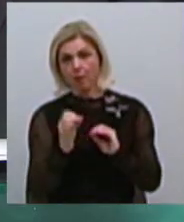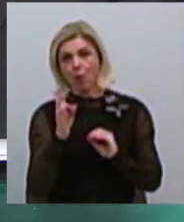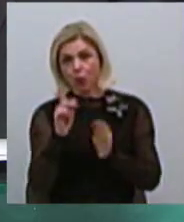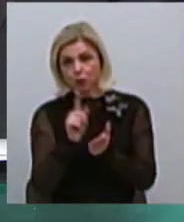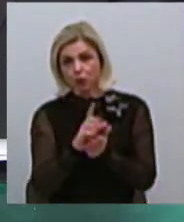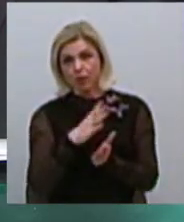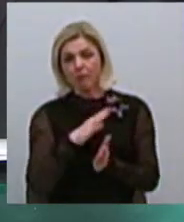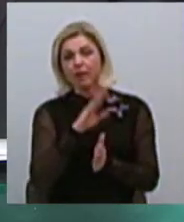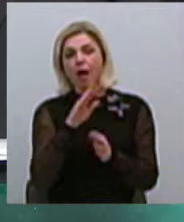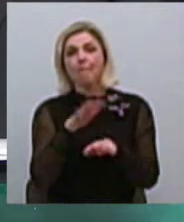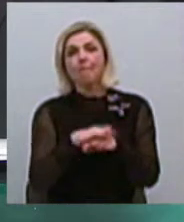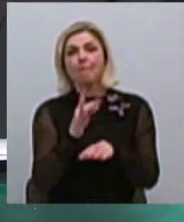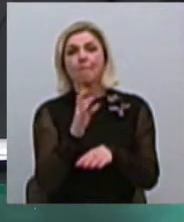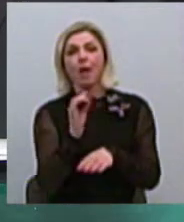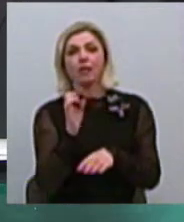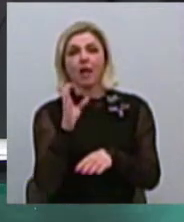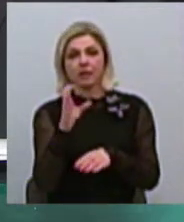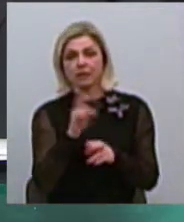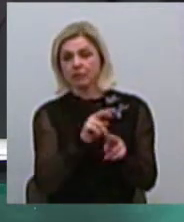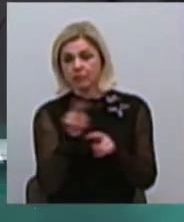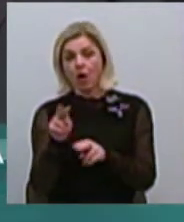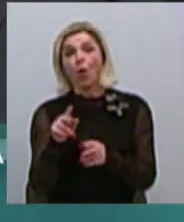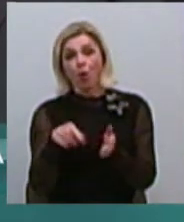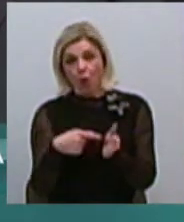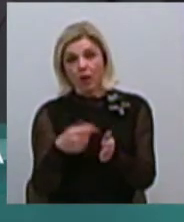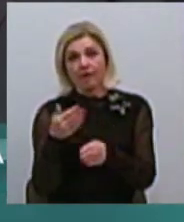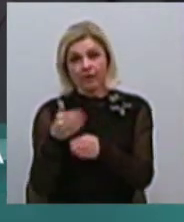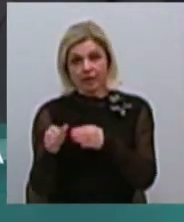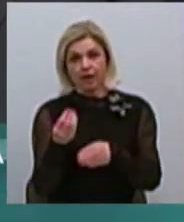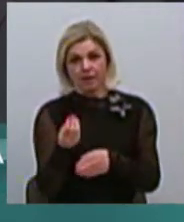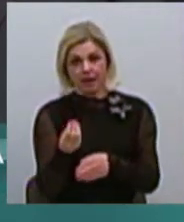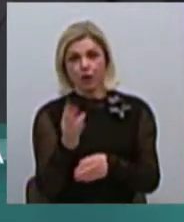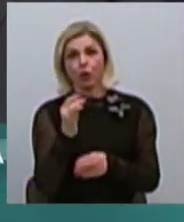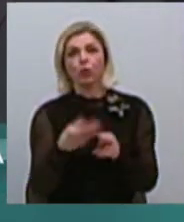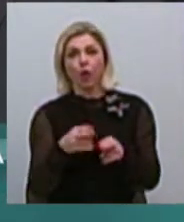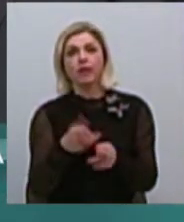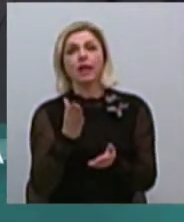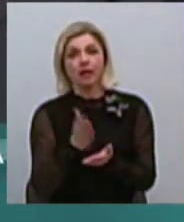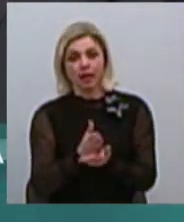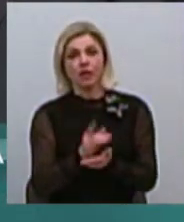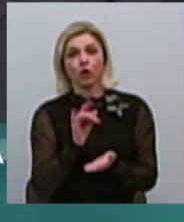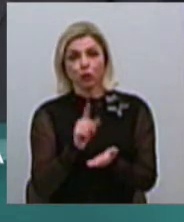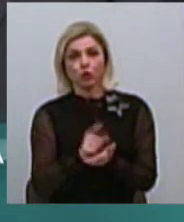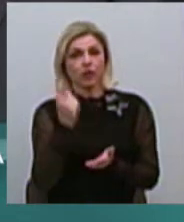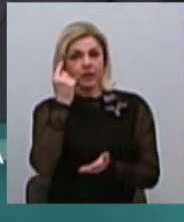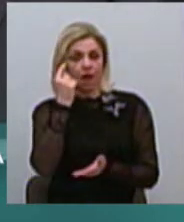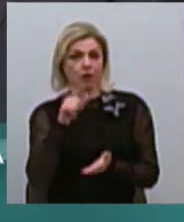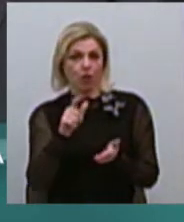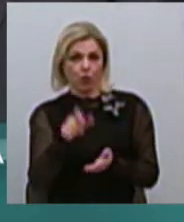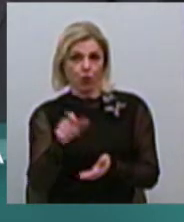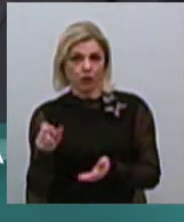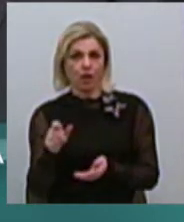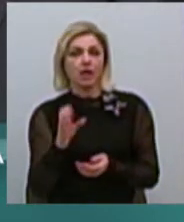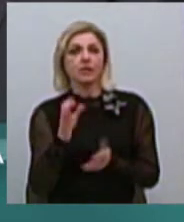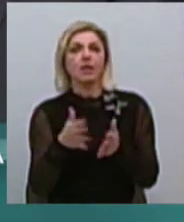балансі. Естественно, город на це виделяє якісь діння, але це є, і об цьому должны знати горожані з